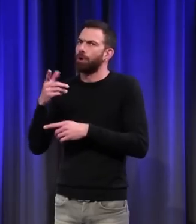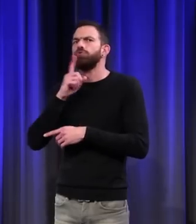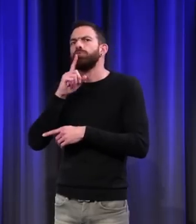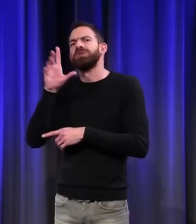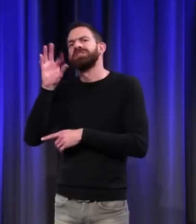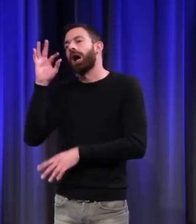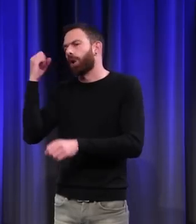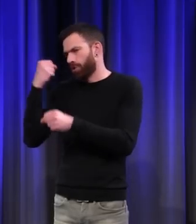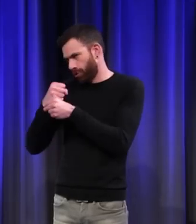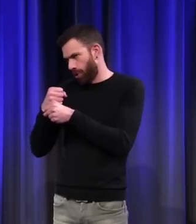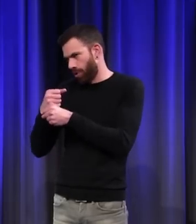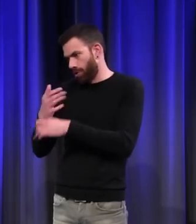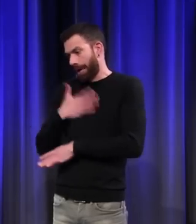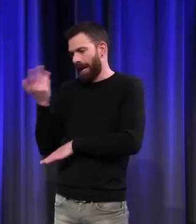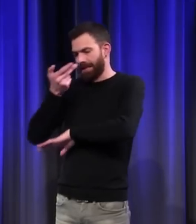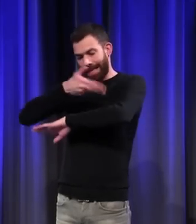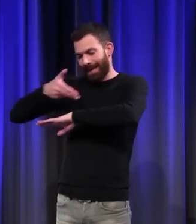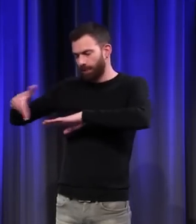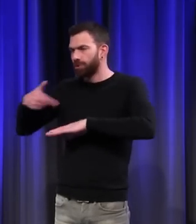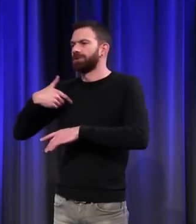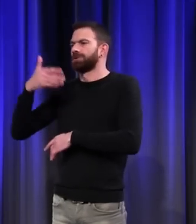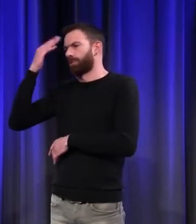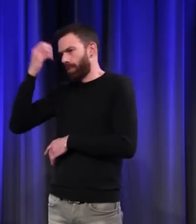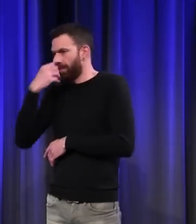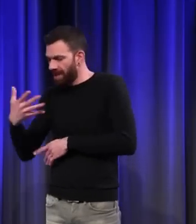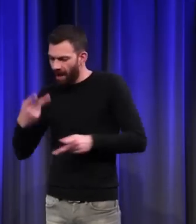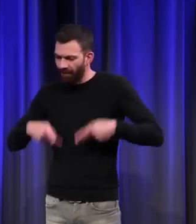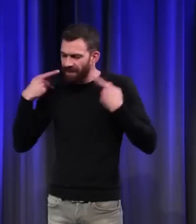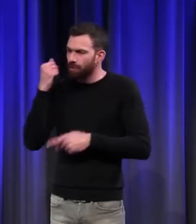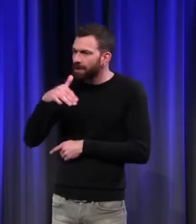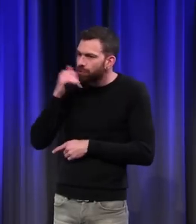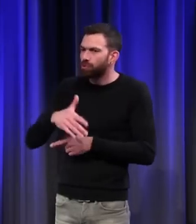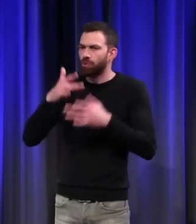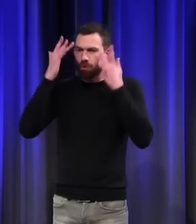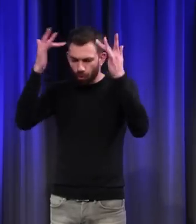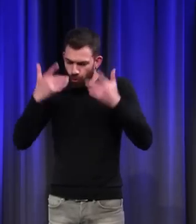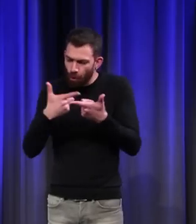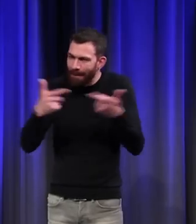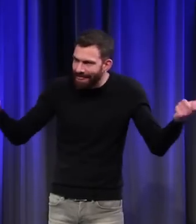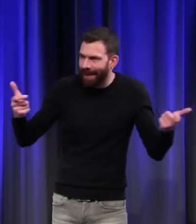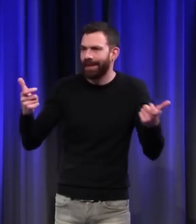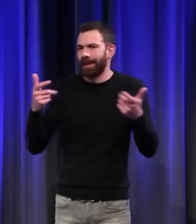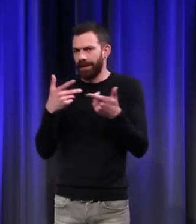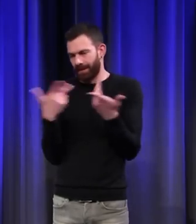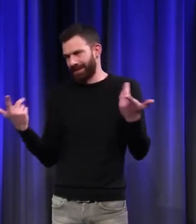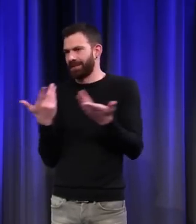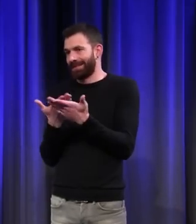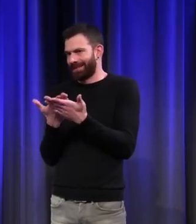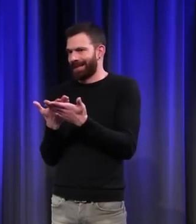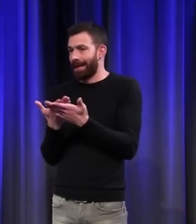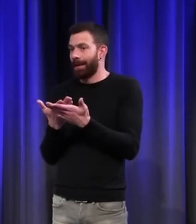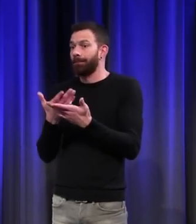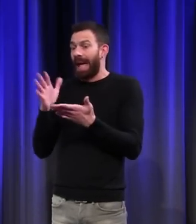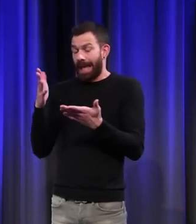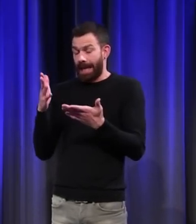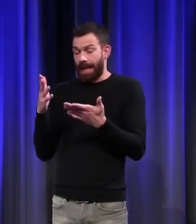'années grâce à l'archéologie, la culture matérielle, la vie quotidienne, la vie de tous les jours. C'est entre les deux qu'on a nos